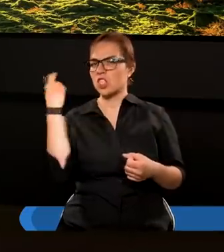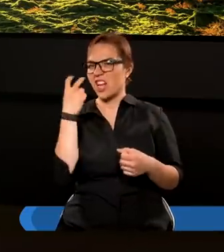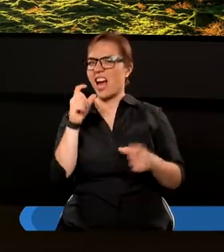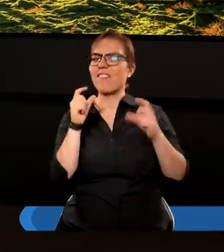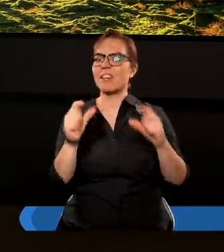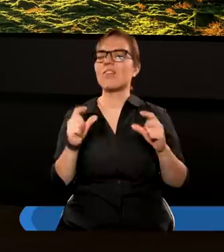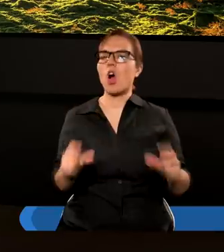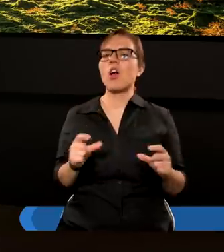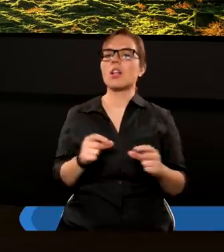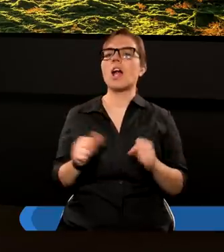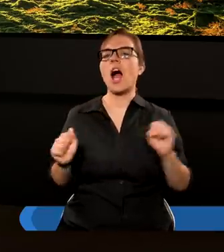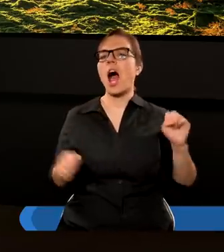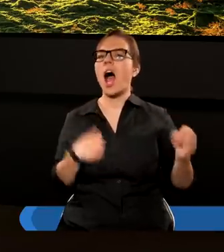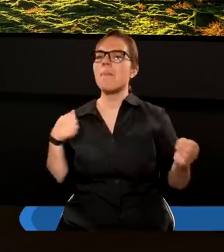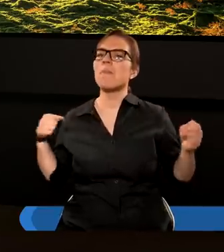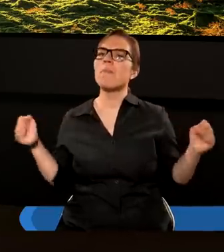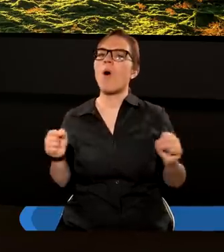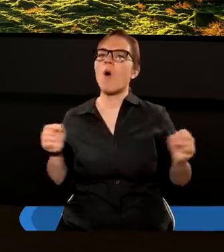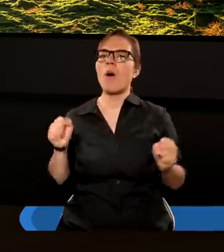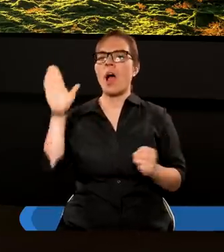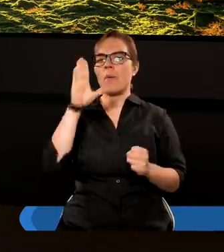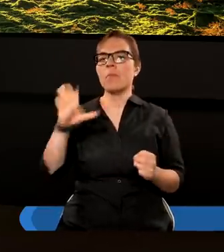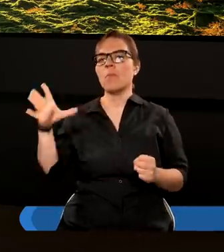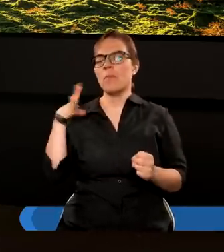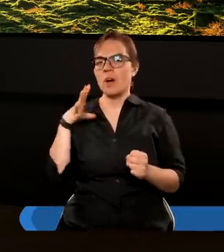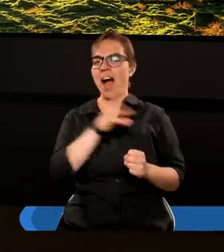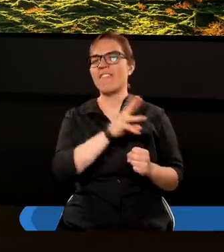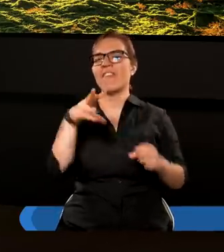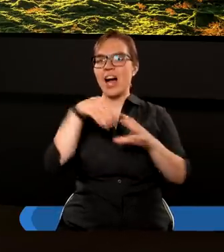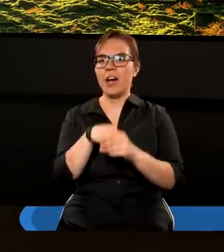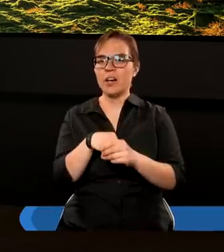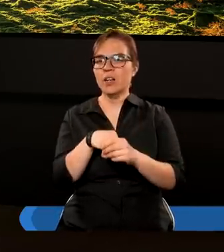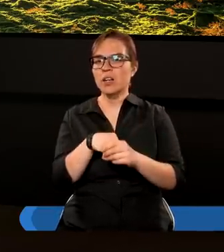zwrot aby bojaźń Boża była w was czy przed wami,